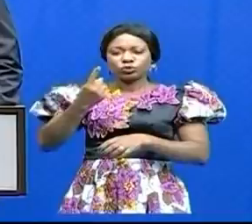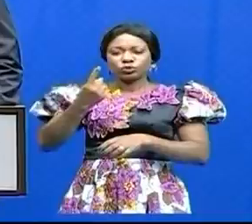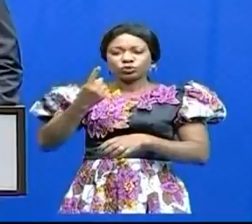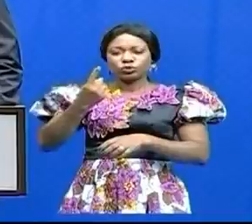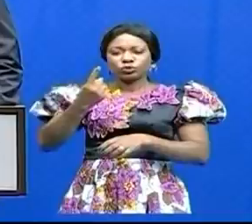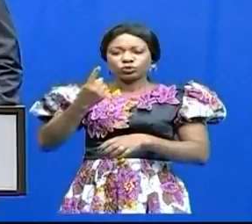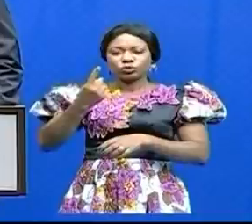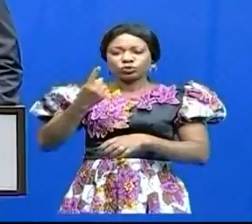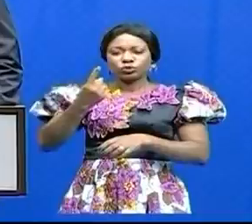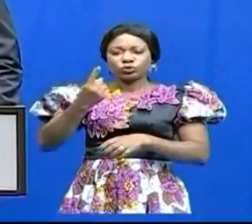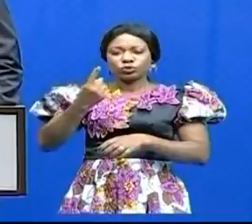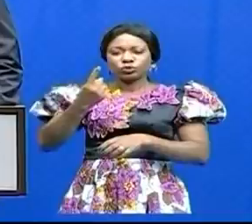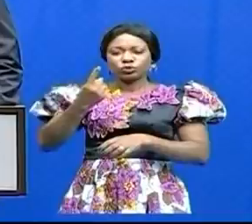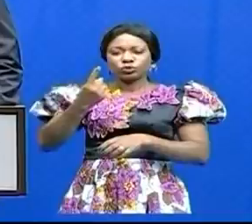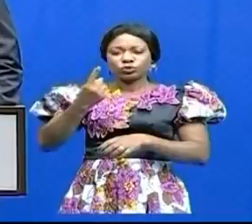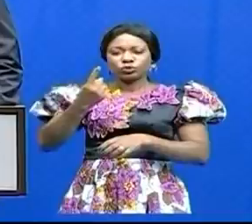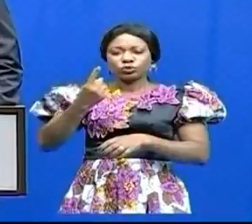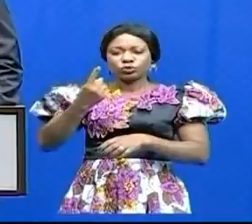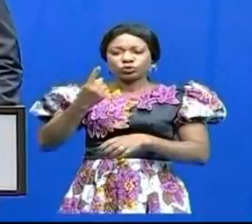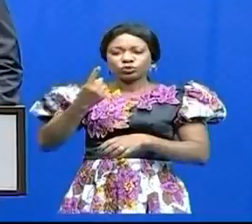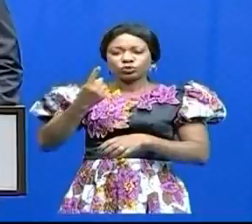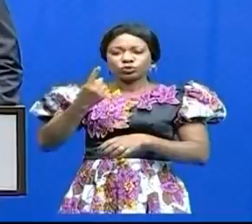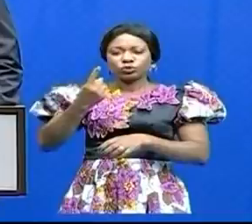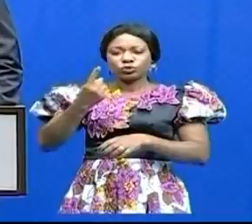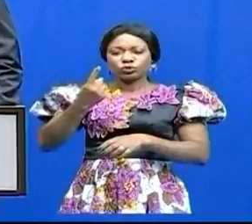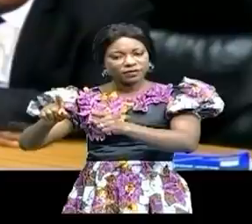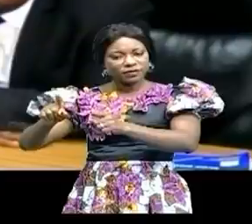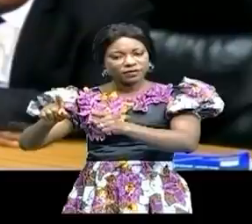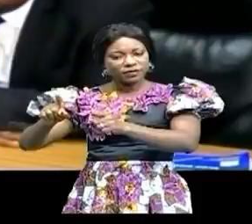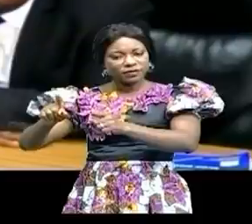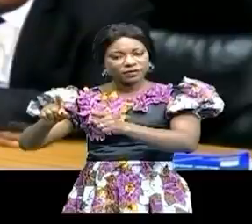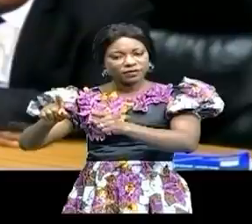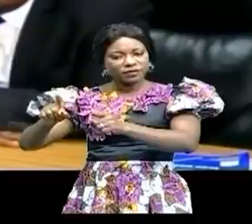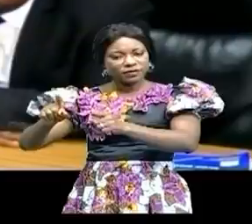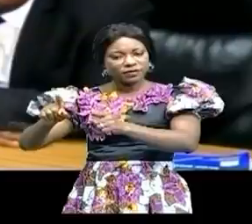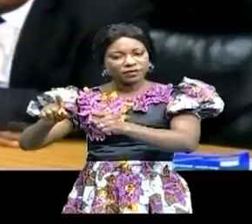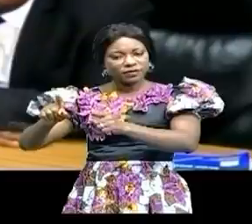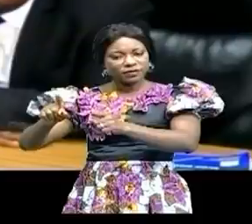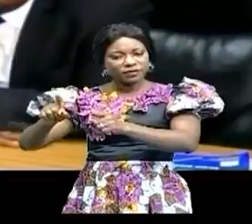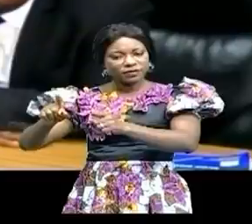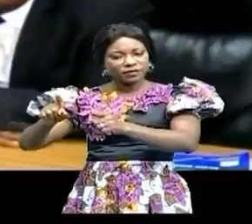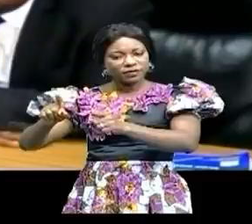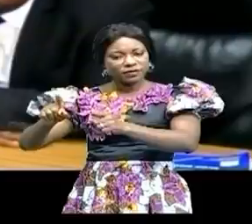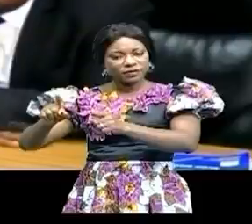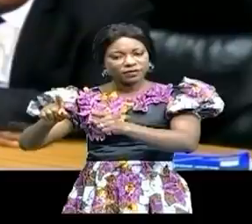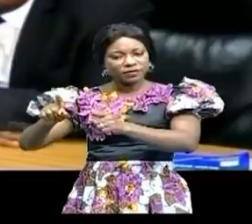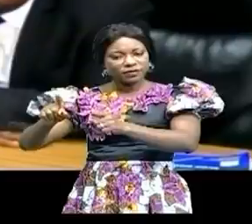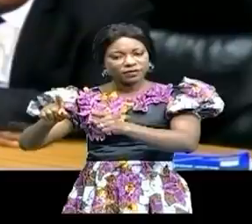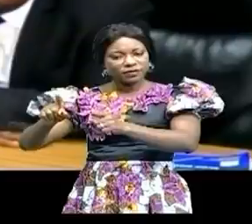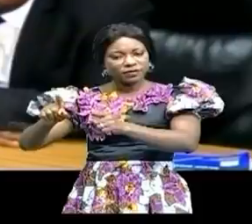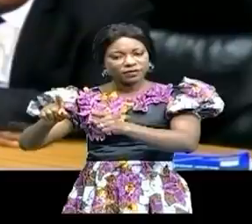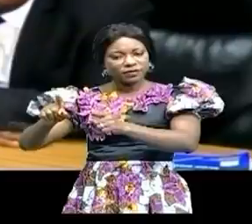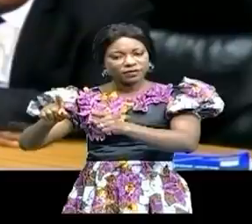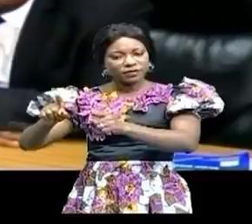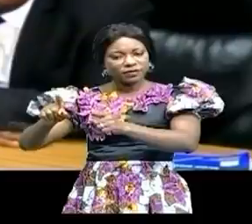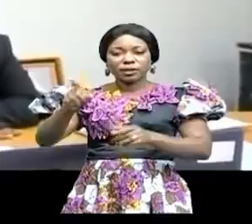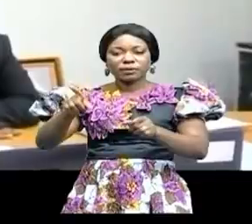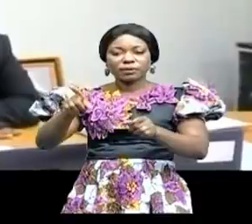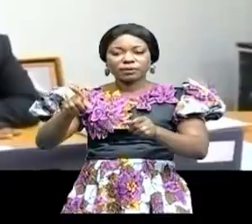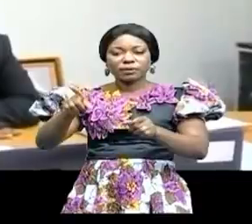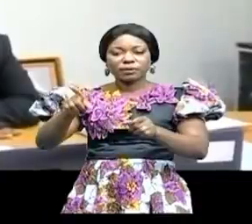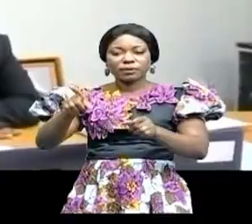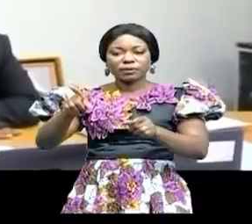les engagements des différents partenaires en vue de fertiliser les intelligences malgré la diversité